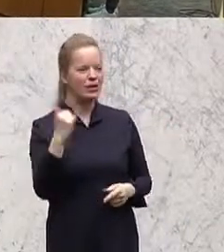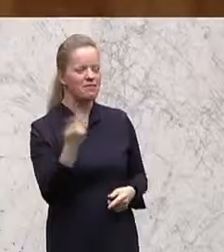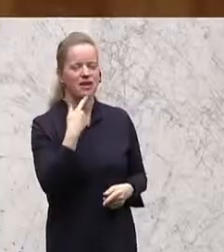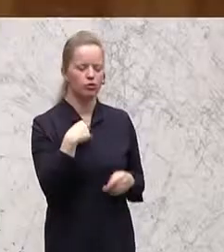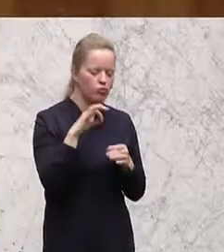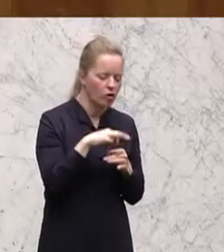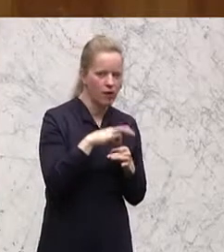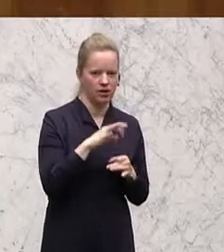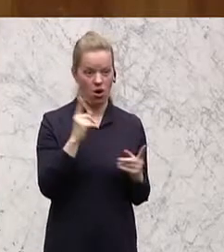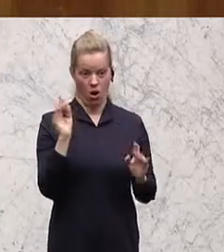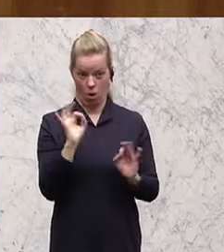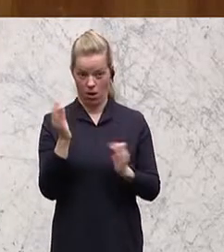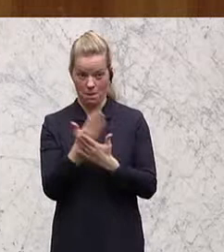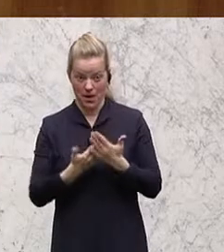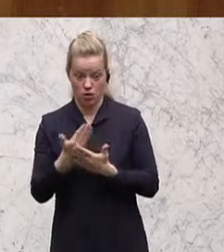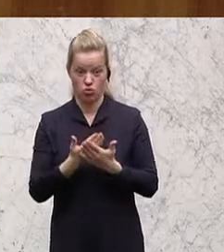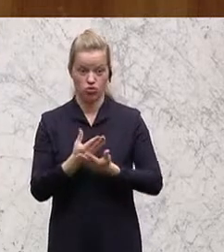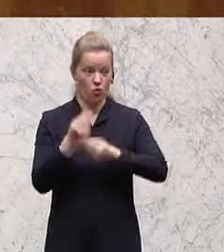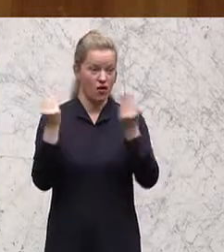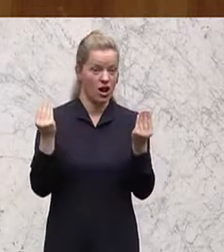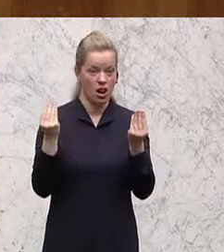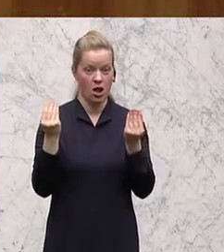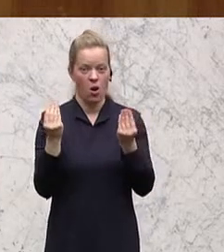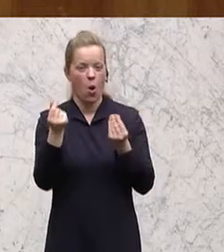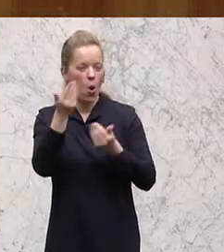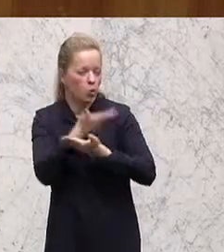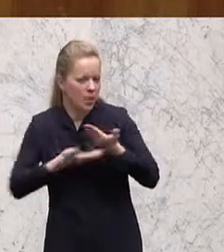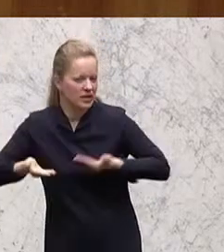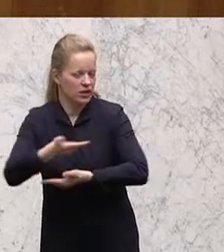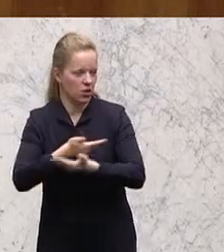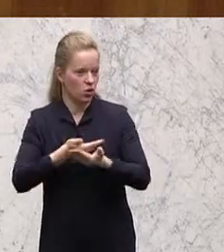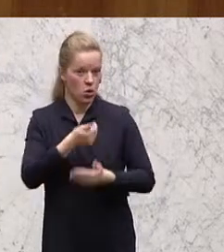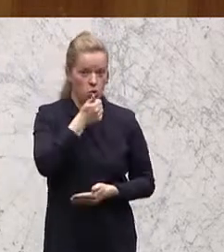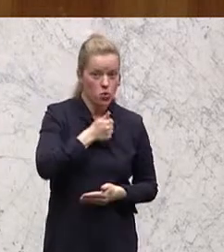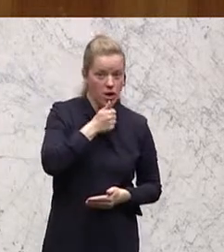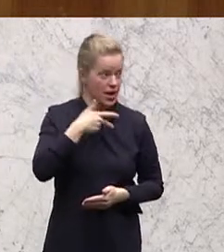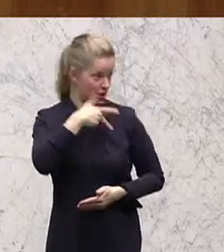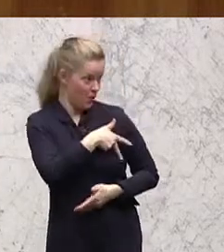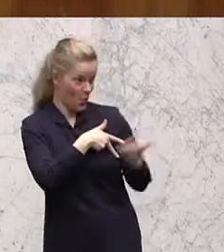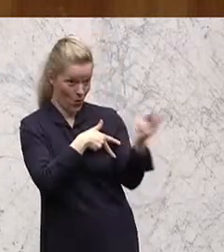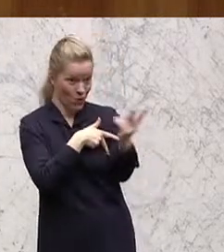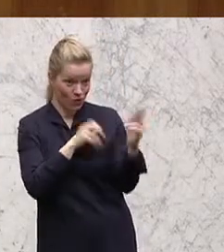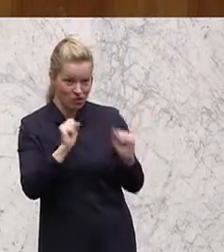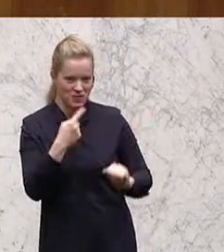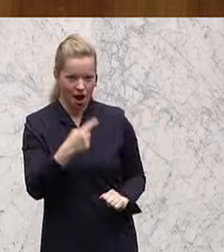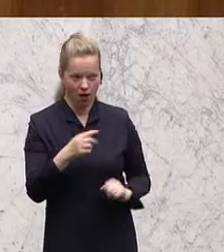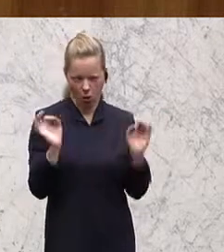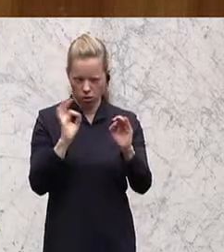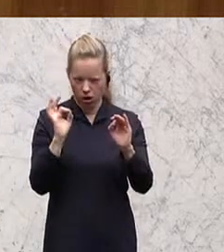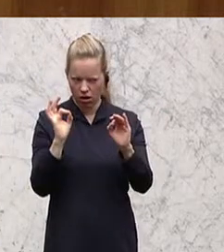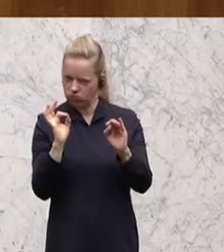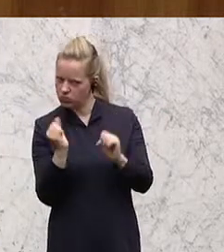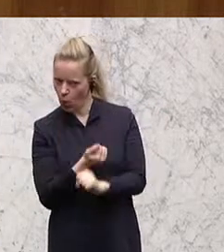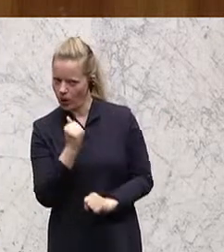Vielleicht ist das die Ökonomisierung der Bildung, von dem manchmal Grüne und SPÖ reden. Oder doch nicht? Schauen wir mal, wie das unser